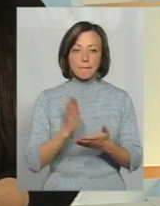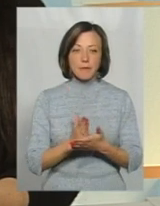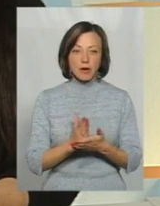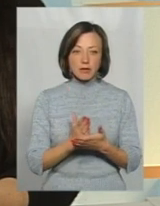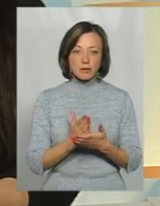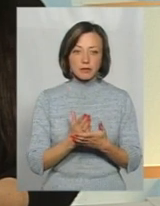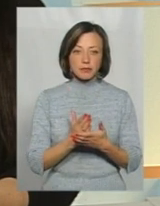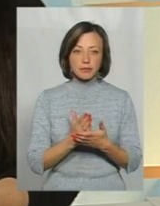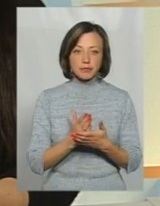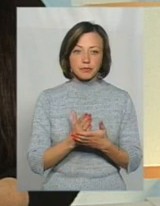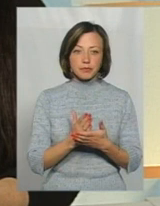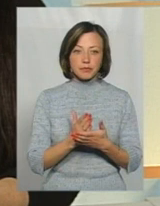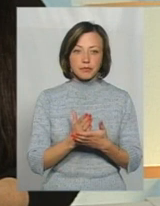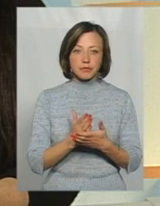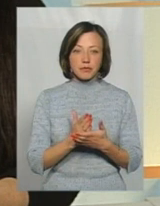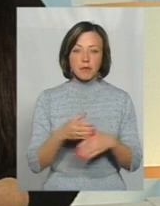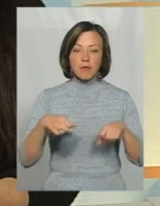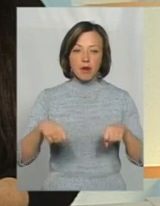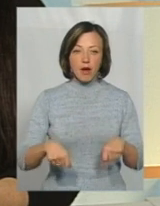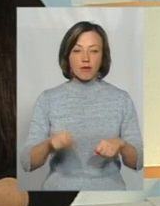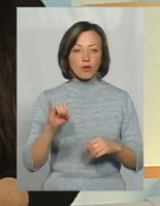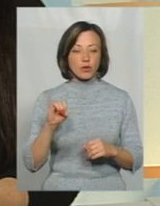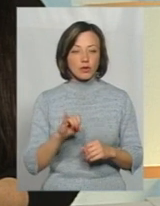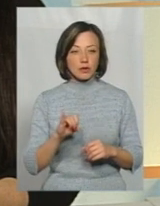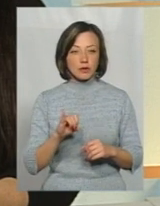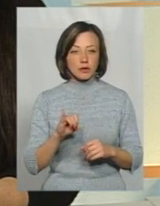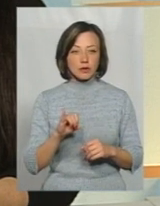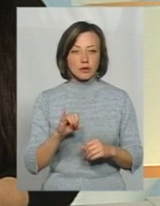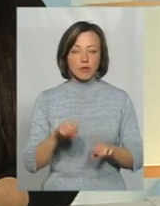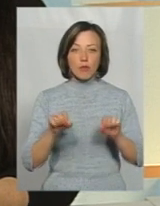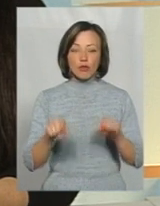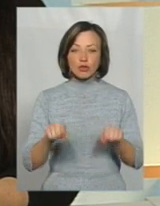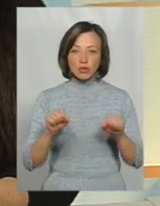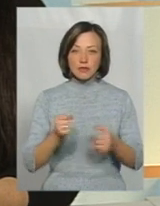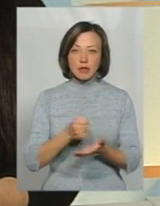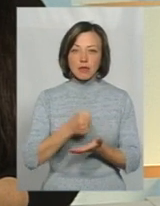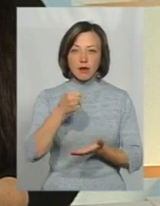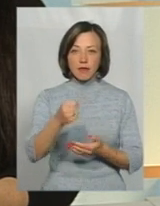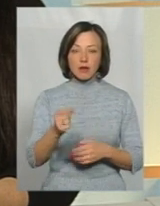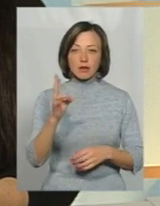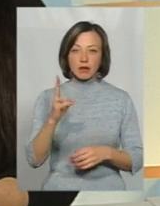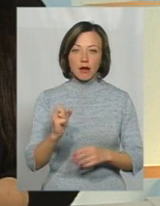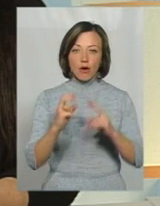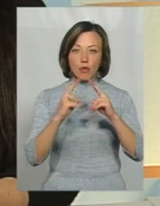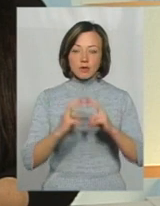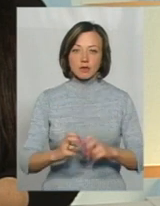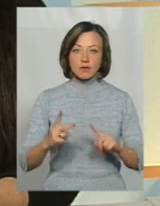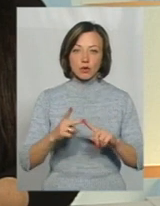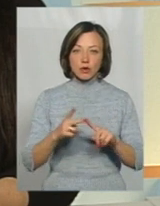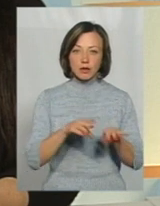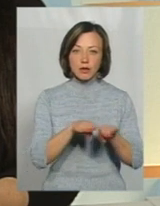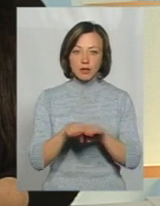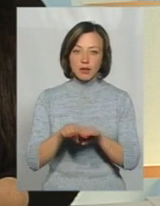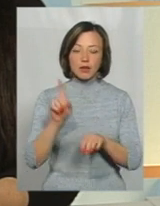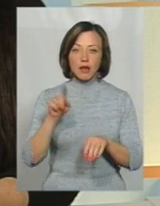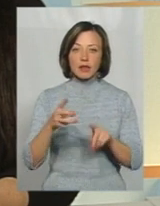як кажуть, і право, і можливість направляти на обстеження на вторинну ланку, навіть